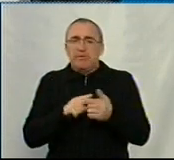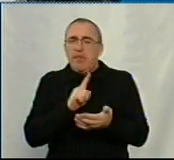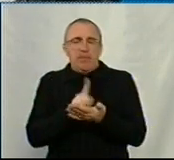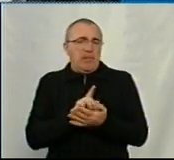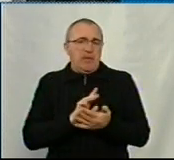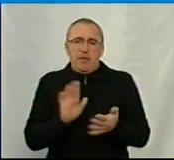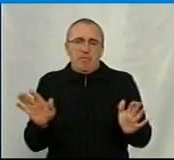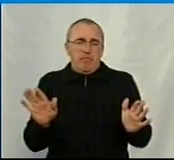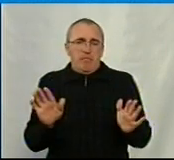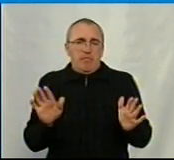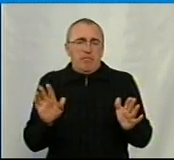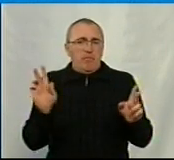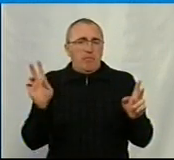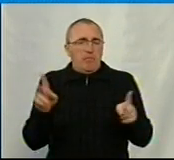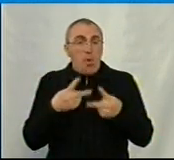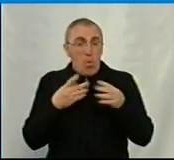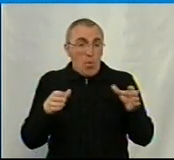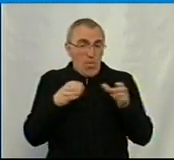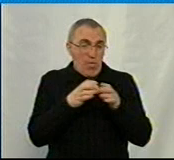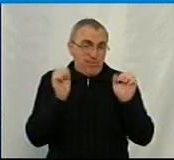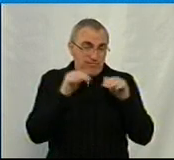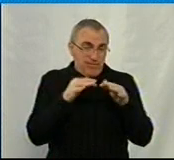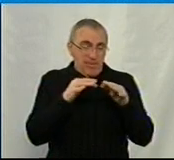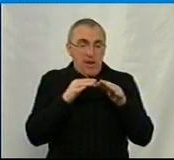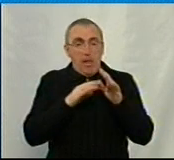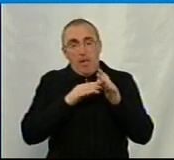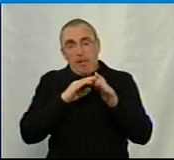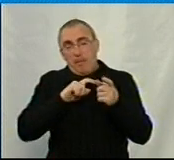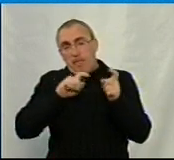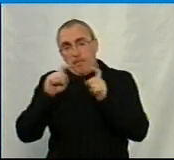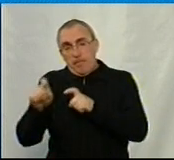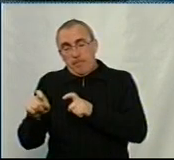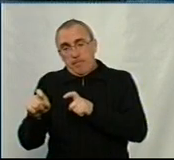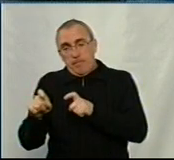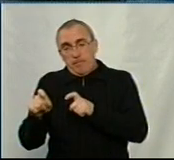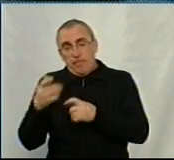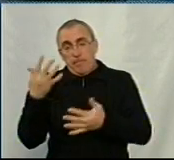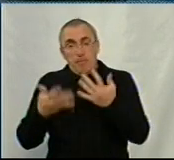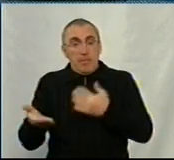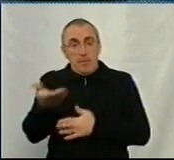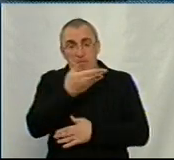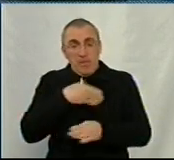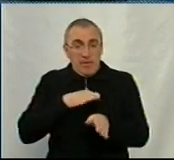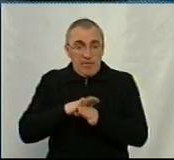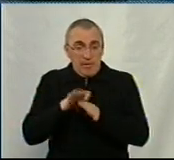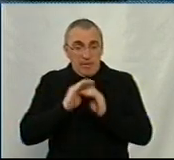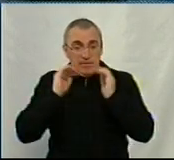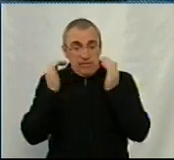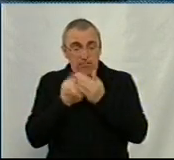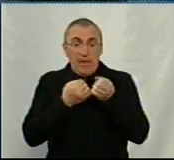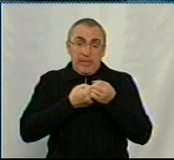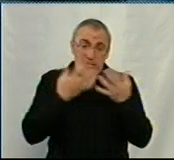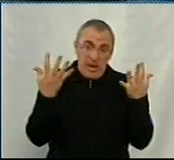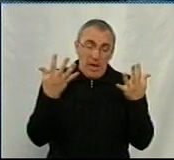не бути. Тобто, лічні клуби плавно перейшли в цілодобові пропинери? Якщо ми всі дотримуємося ізоляції в день, то, мабуть,